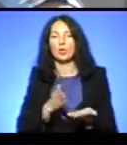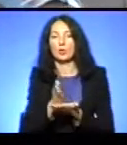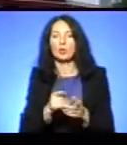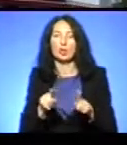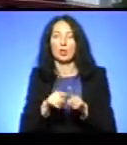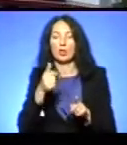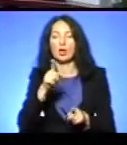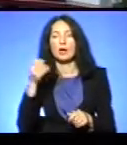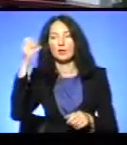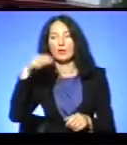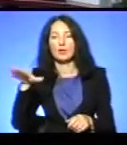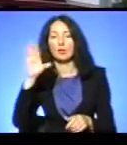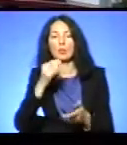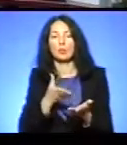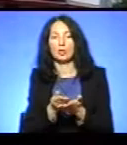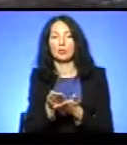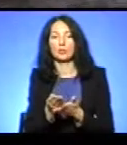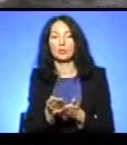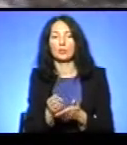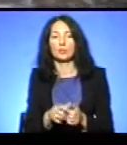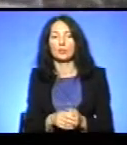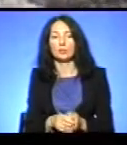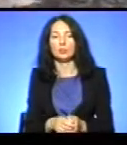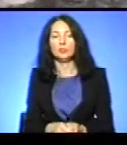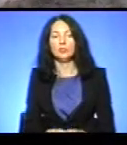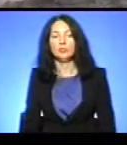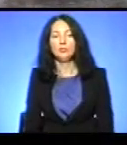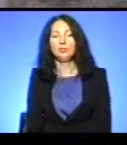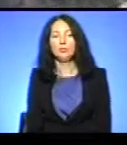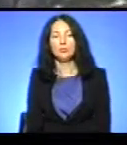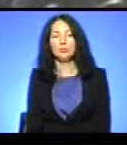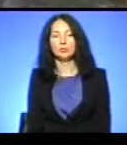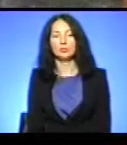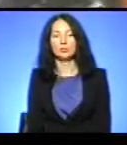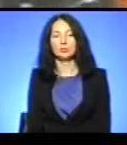хто де плачував? Є одна група правого. Мені, думка, це я представлю для проведення.